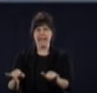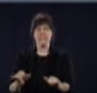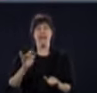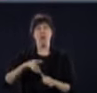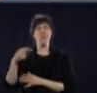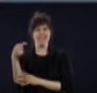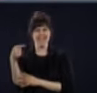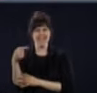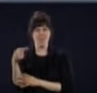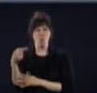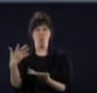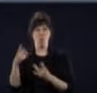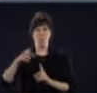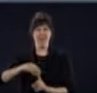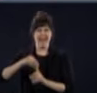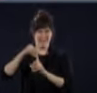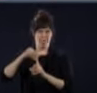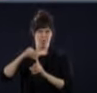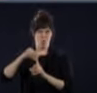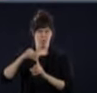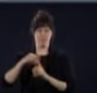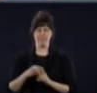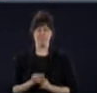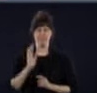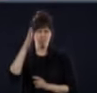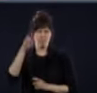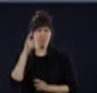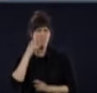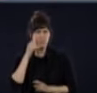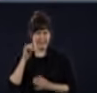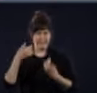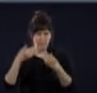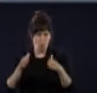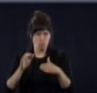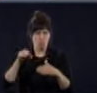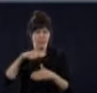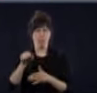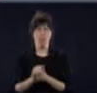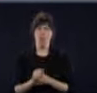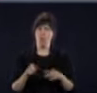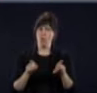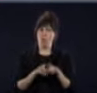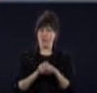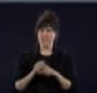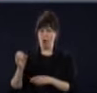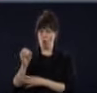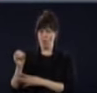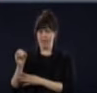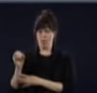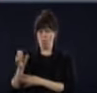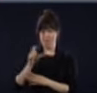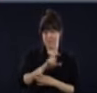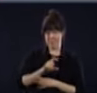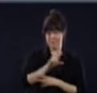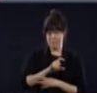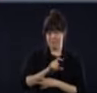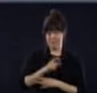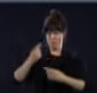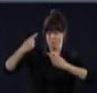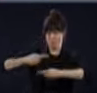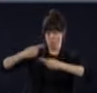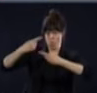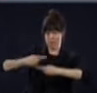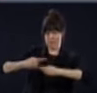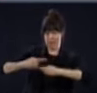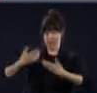déterminer plus tard, mais effectivement, il existe d'autres points de contact avec l'Ontario. Il faut dire que la frontière avec l'Ontario n'a jamais